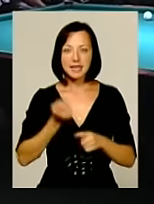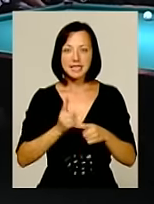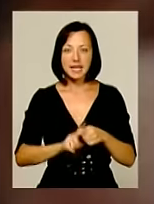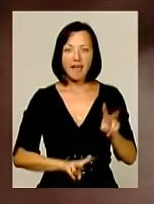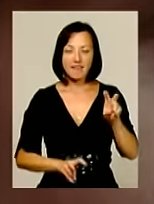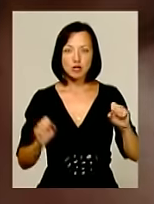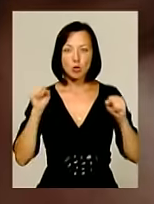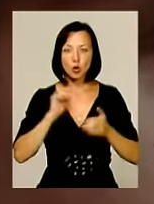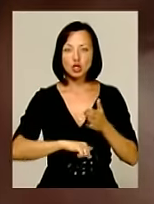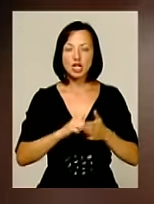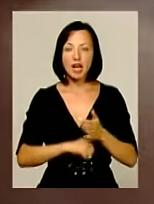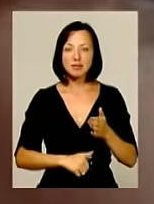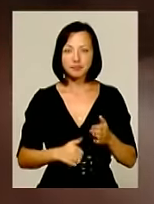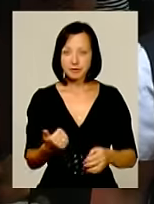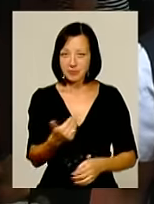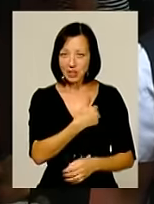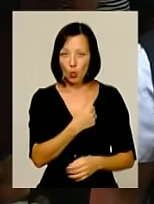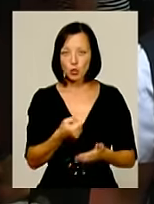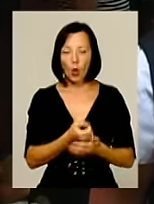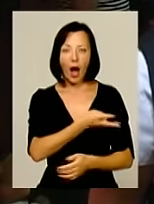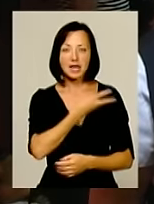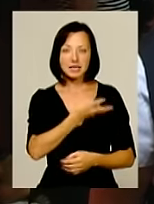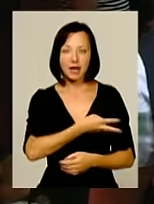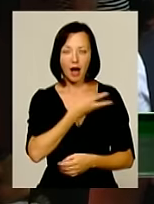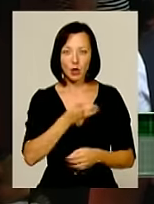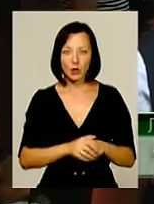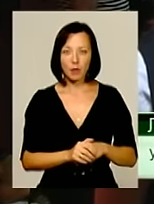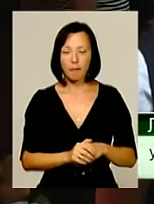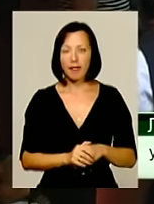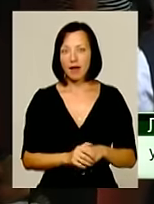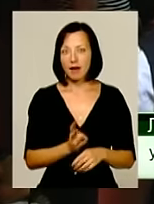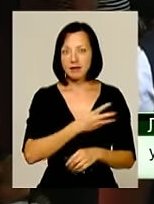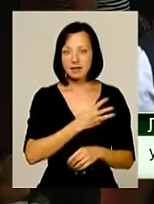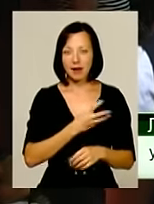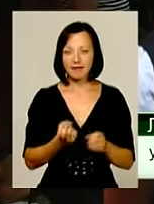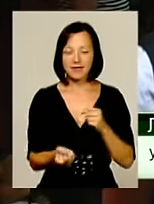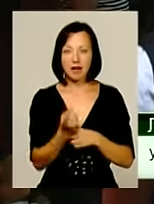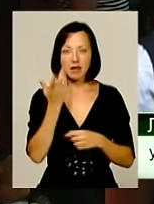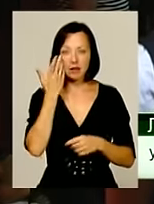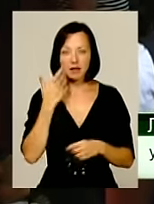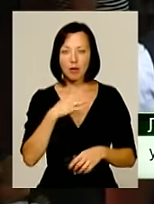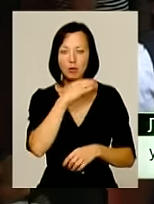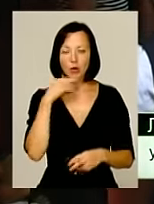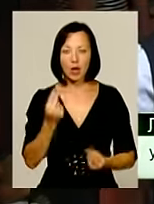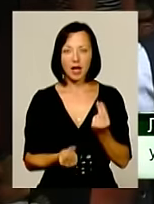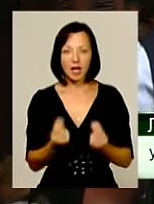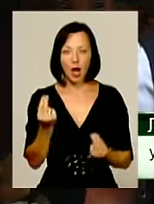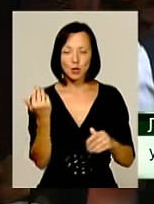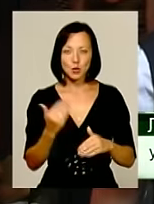цей вид спорту через жагу до азарту. Тут треба думати, азарт висникає, коли багато граєш,